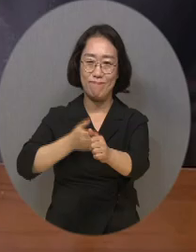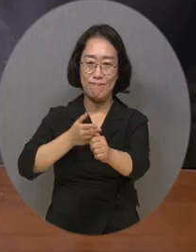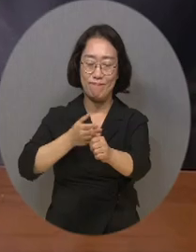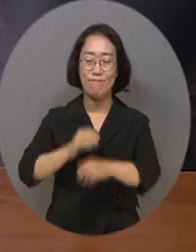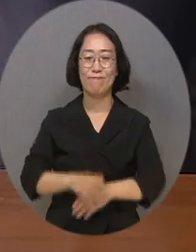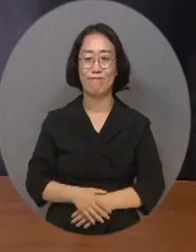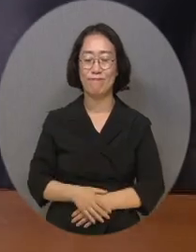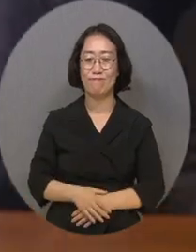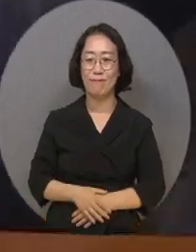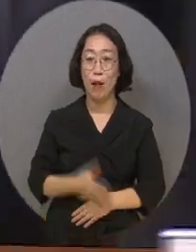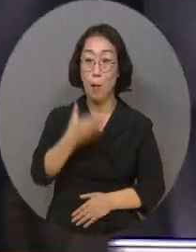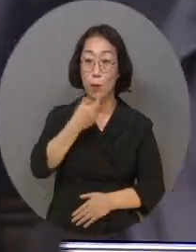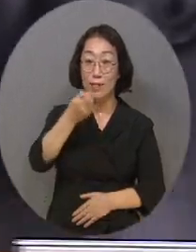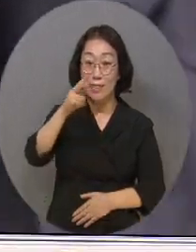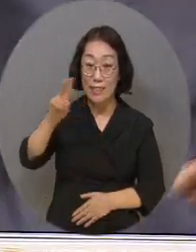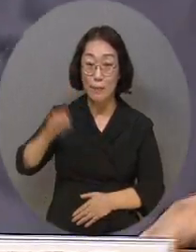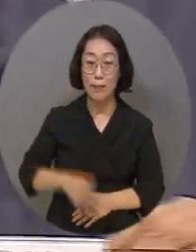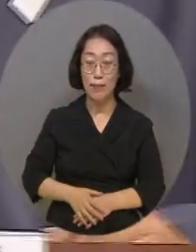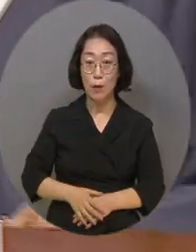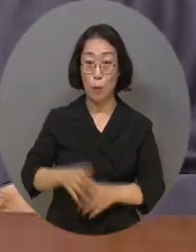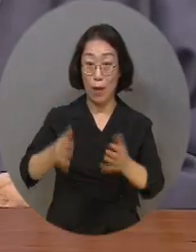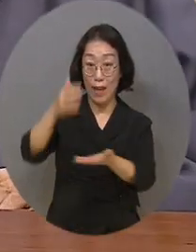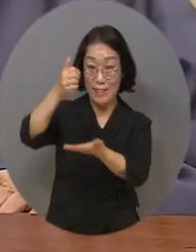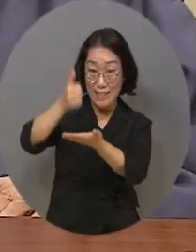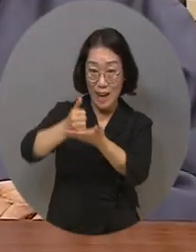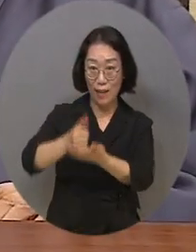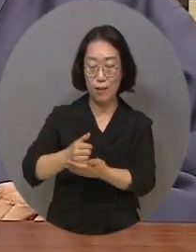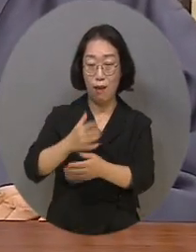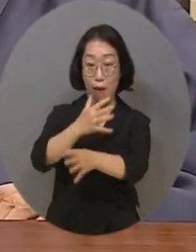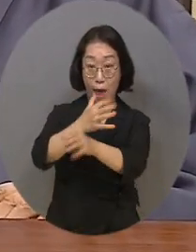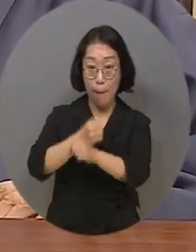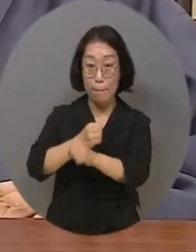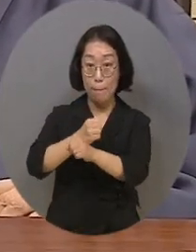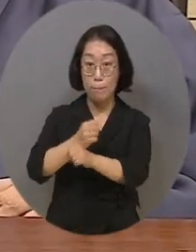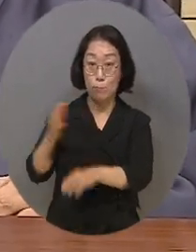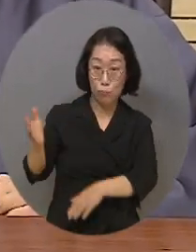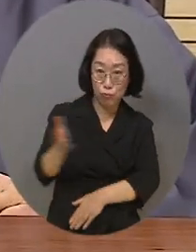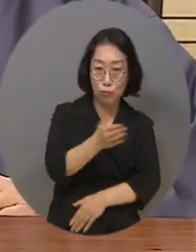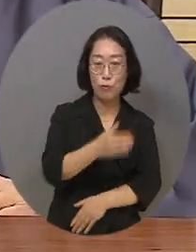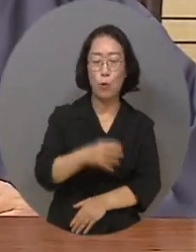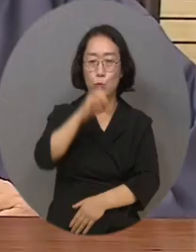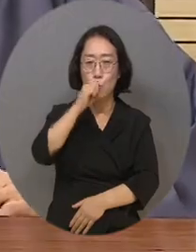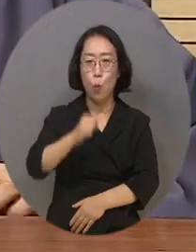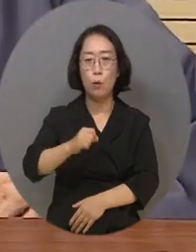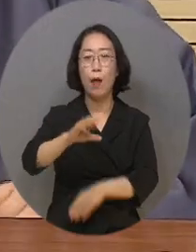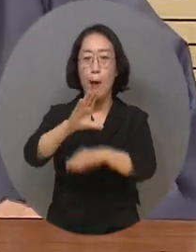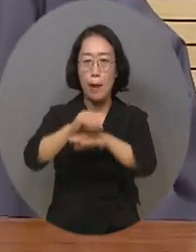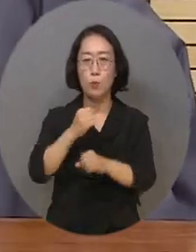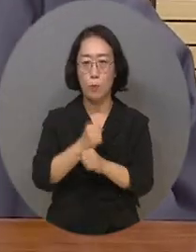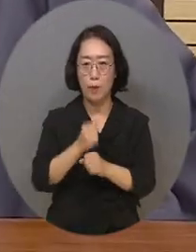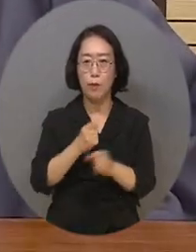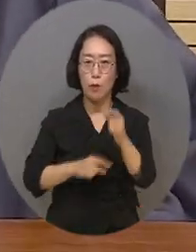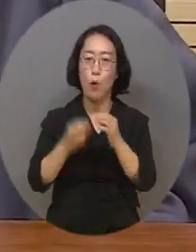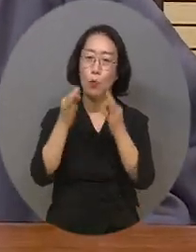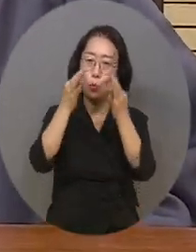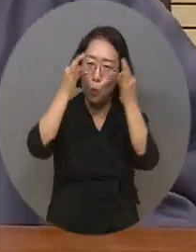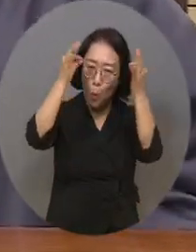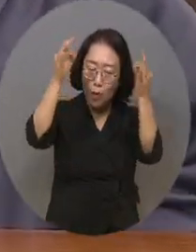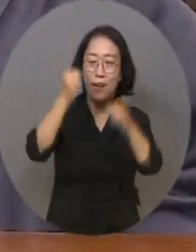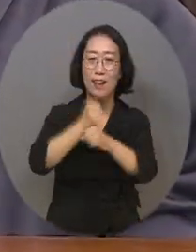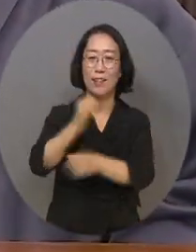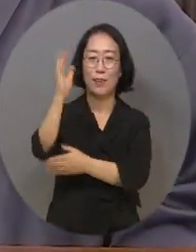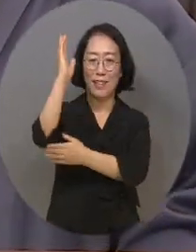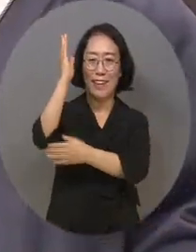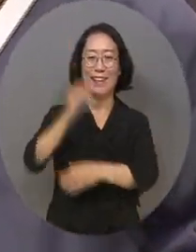복지TV 최규혁 회장도 업무 협약을 계기로 양질의 방송을 제작하는 데 최선을 다하겠다는 의지를